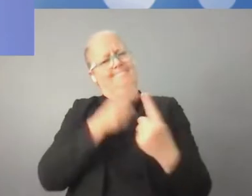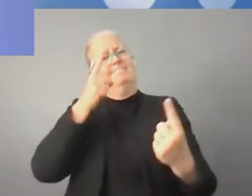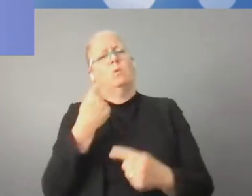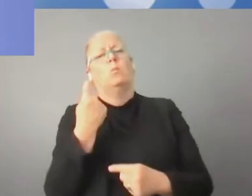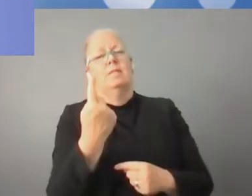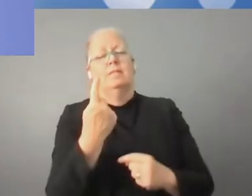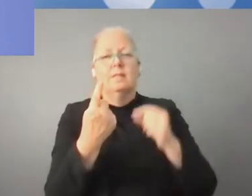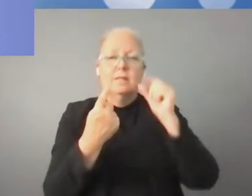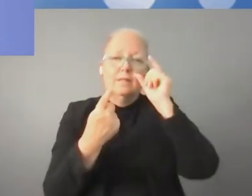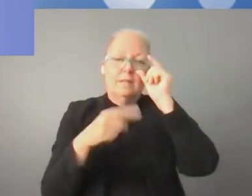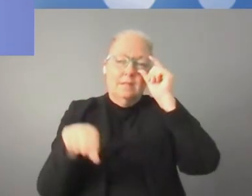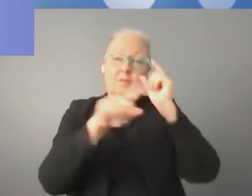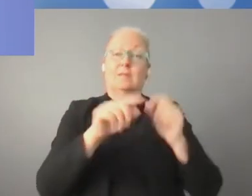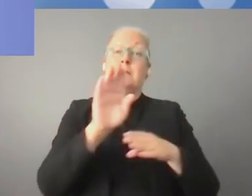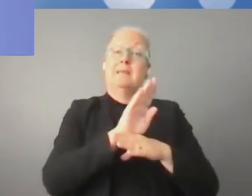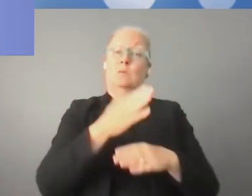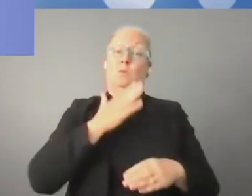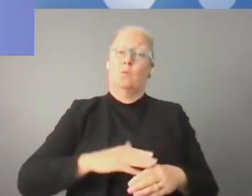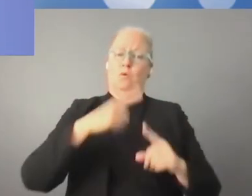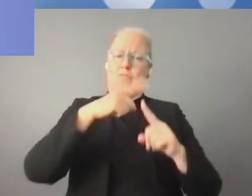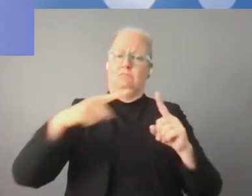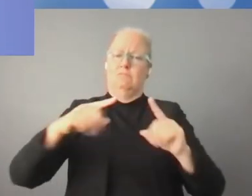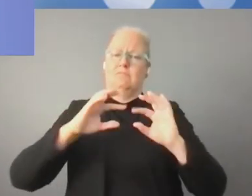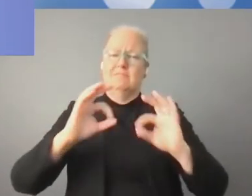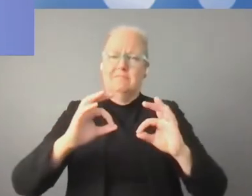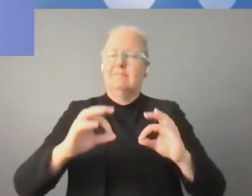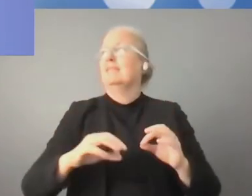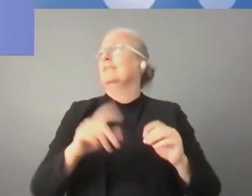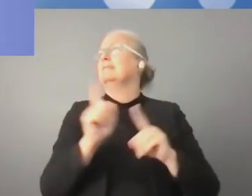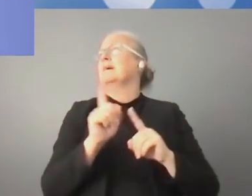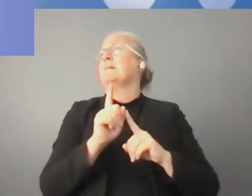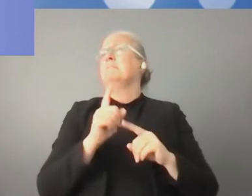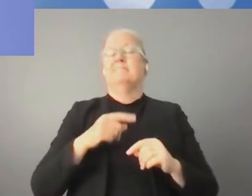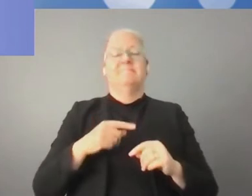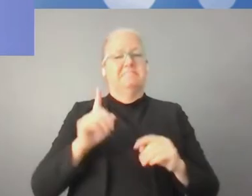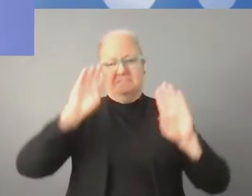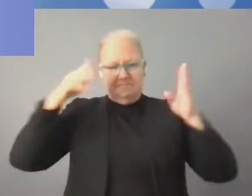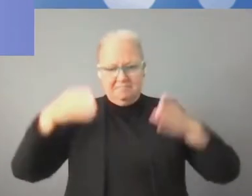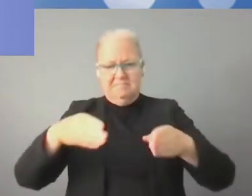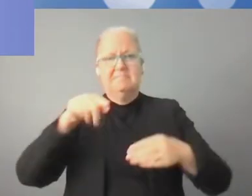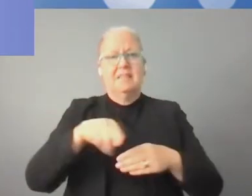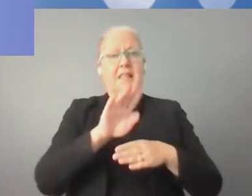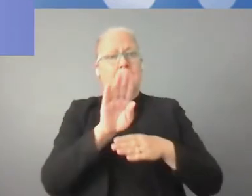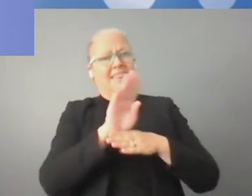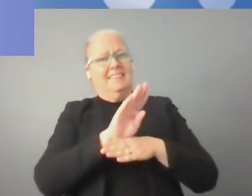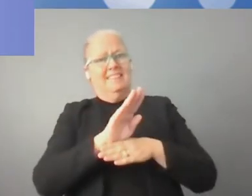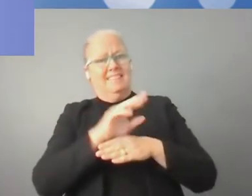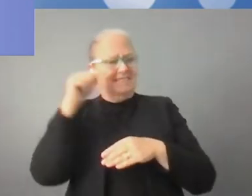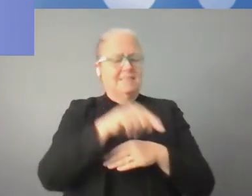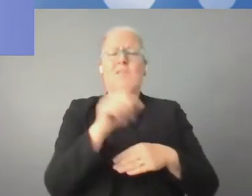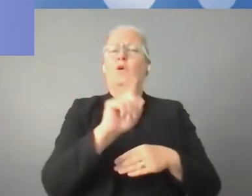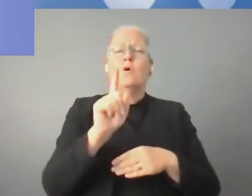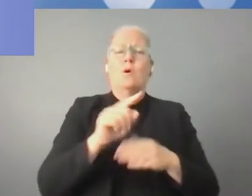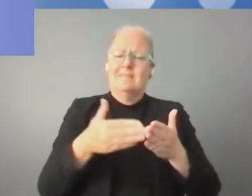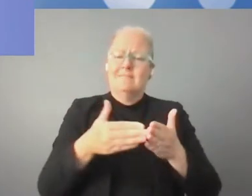podstawowe założenia. Jeżeli chodzi o cyfryzację świata biznesu, to jest to proces, który